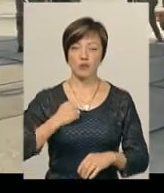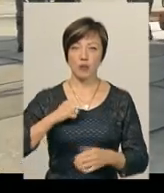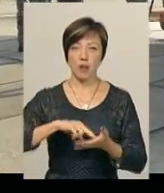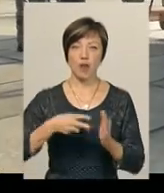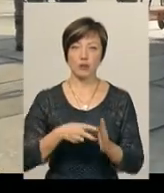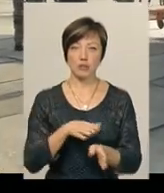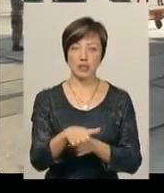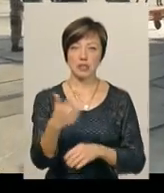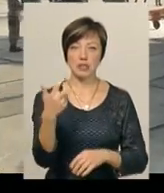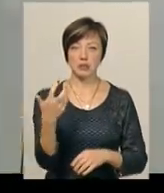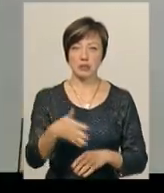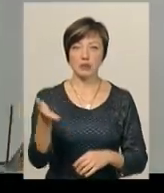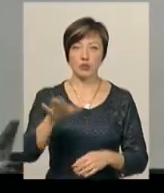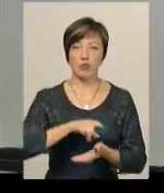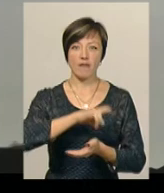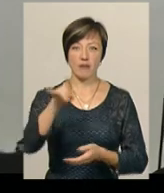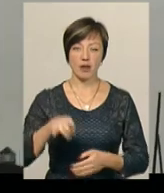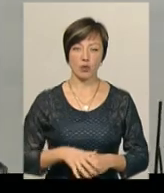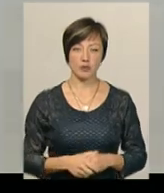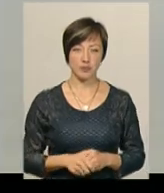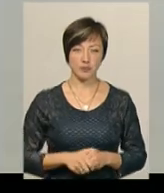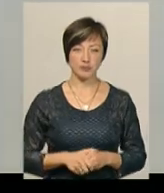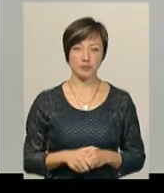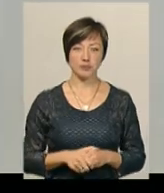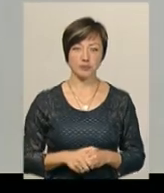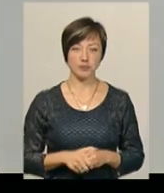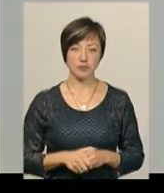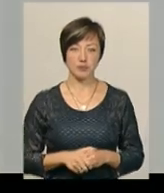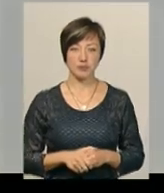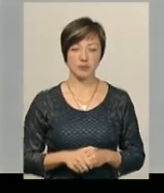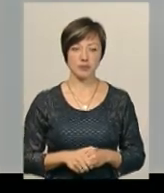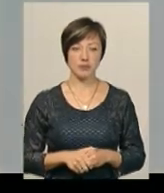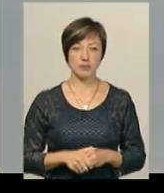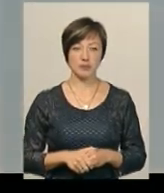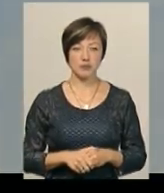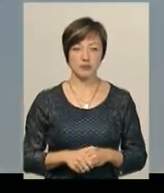планують здійснити 350 вилітів. Михайло Жула, Володимир Палабар, новини «Поділляцентр».